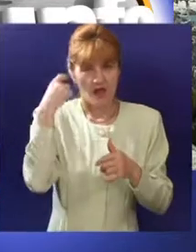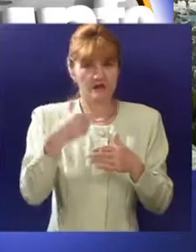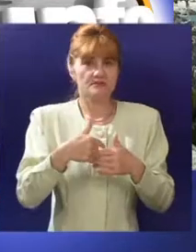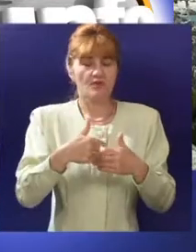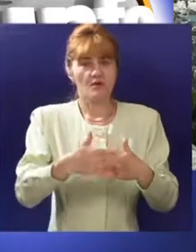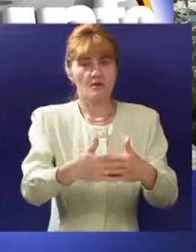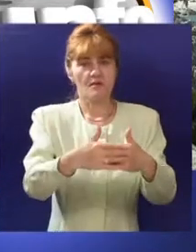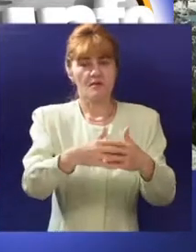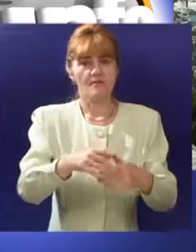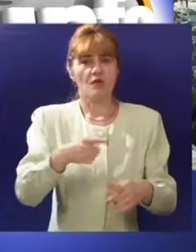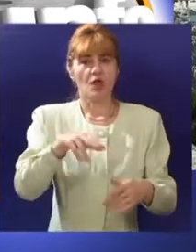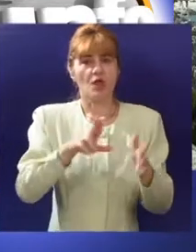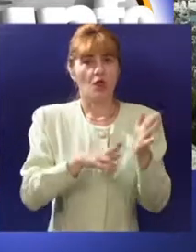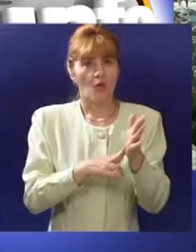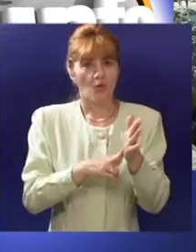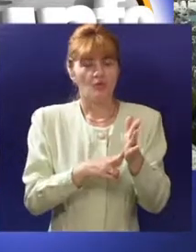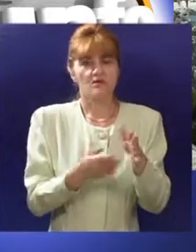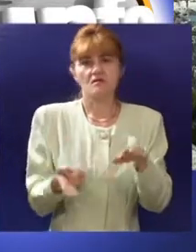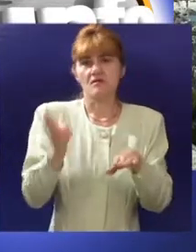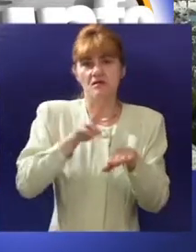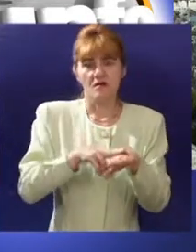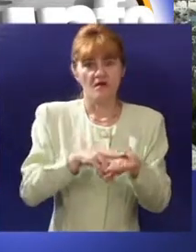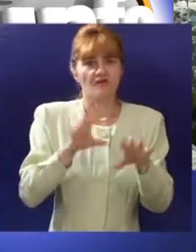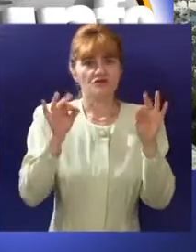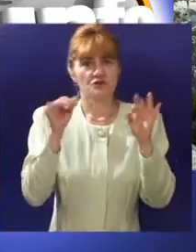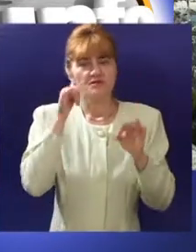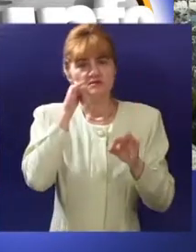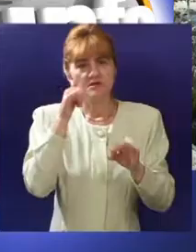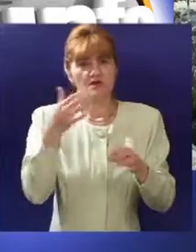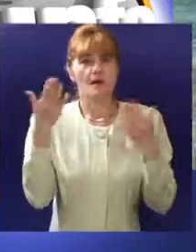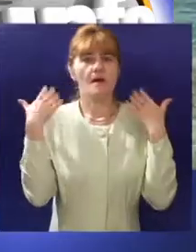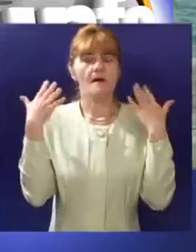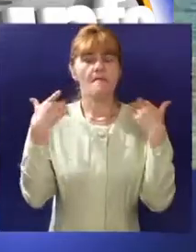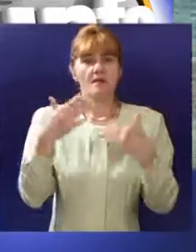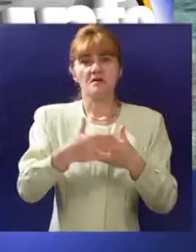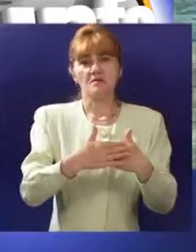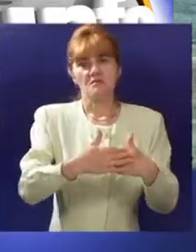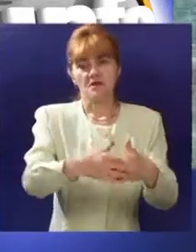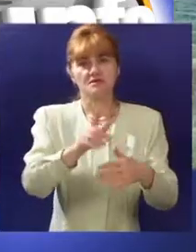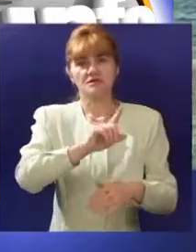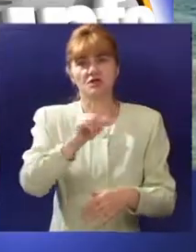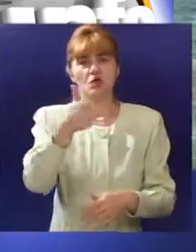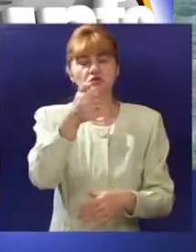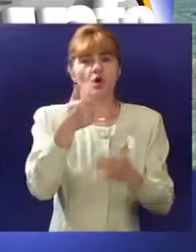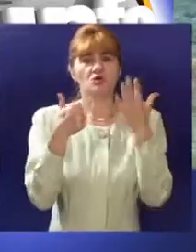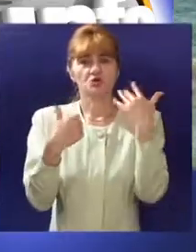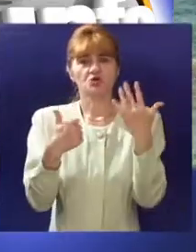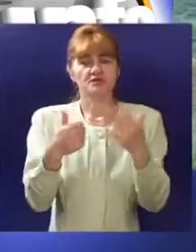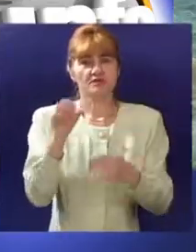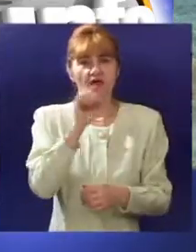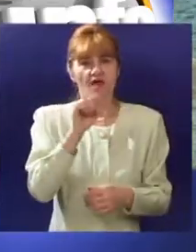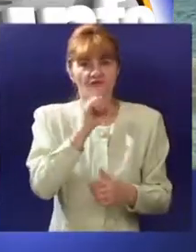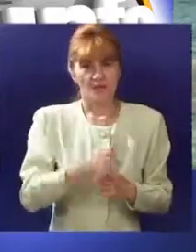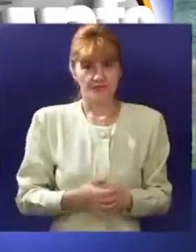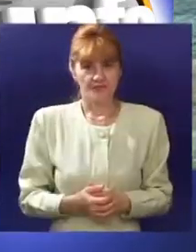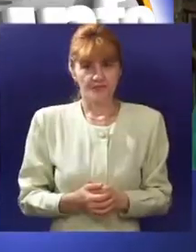a naročito u predsezoni, maju i junu, jer u tom periodu turisti mogu desetak dana da provedu na moru za 50 do 160 evra.